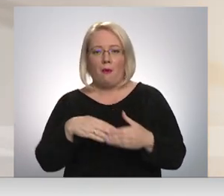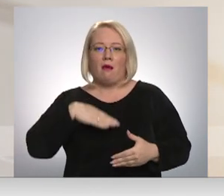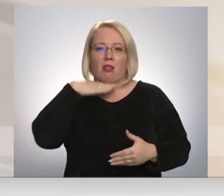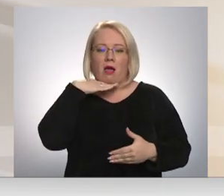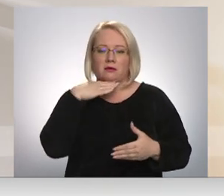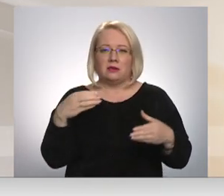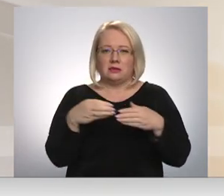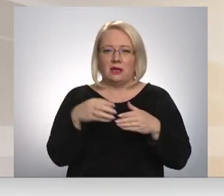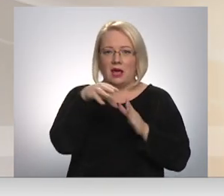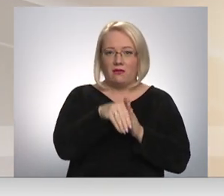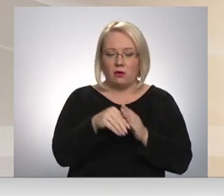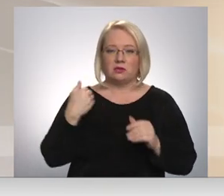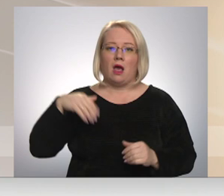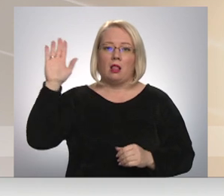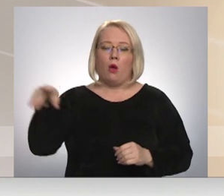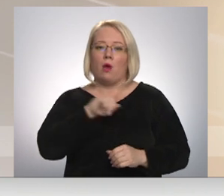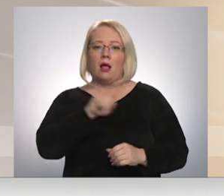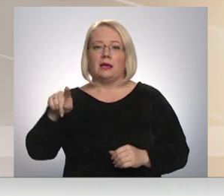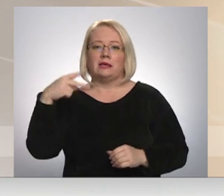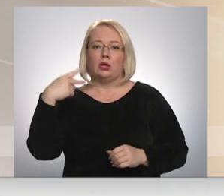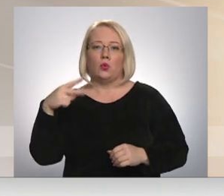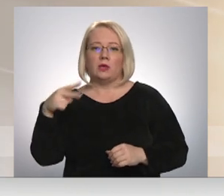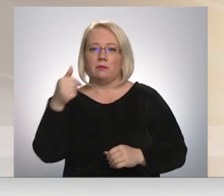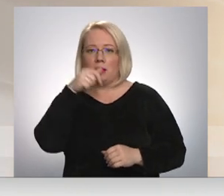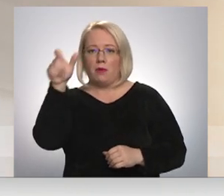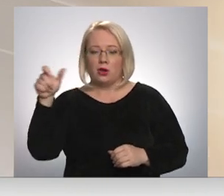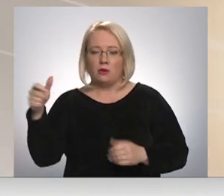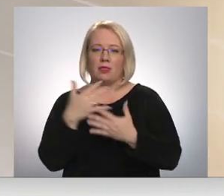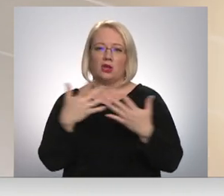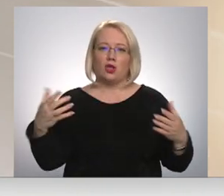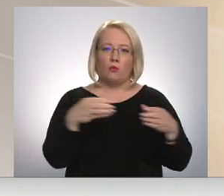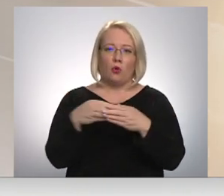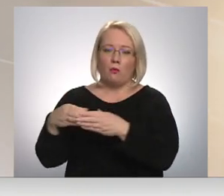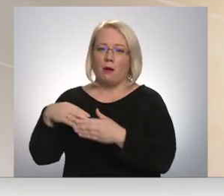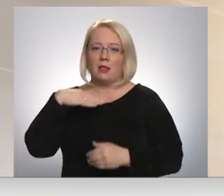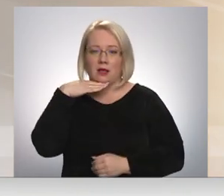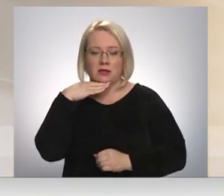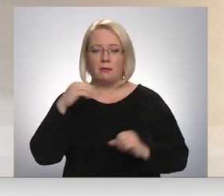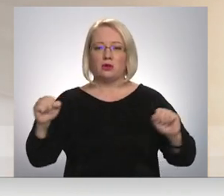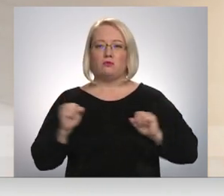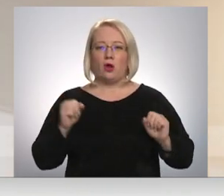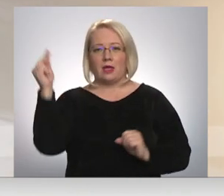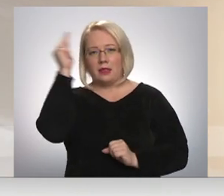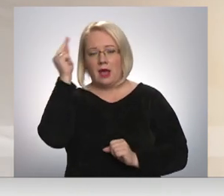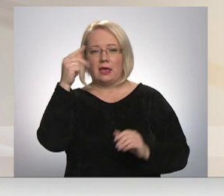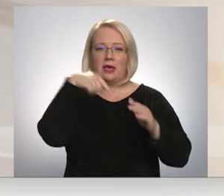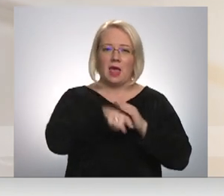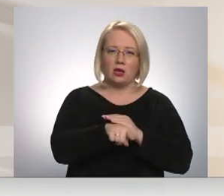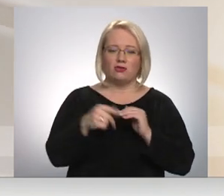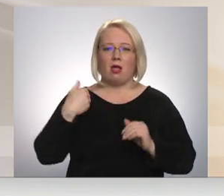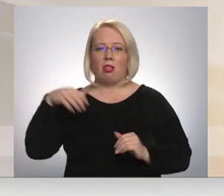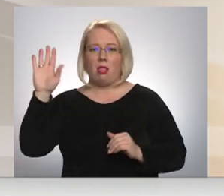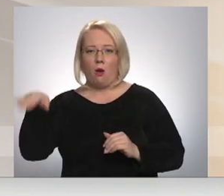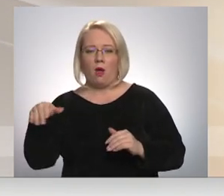ietvaros. Ārtālpās līdz 20 personām no dažādām grupām, klasēm. Sporta treniņos gan iekštālpās, gan ārtālpās var